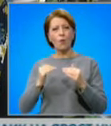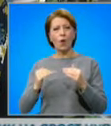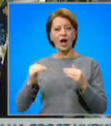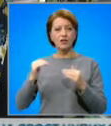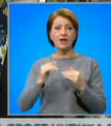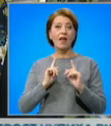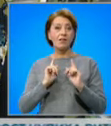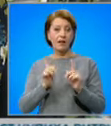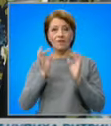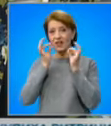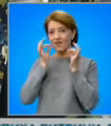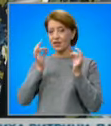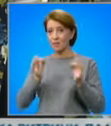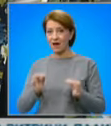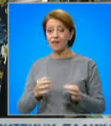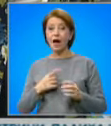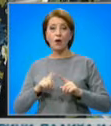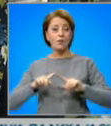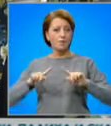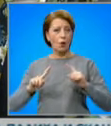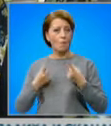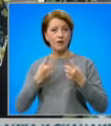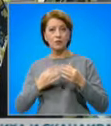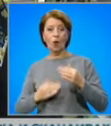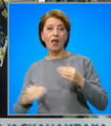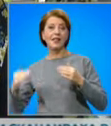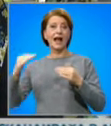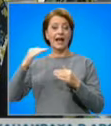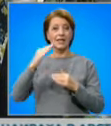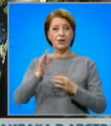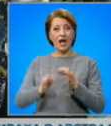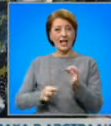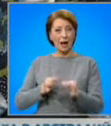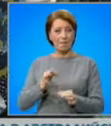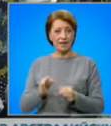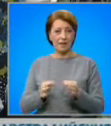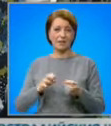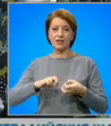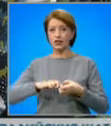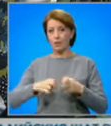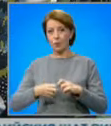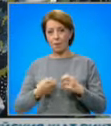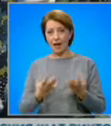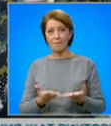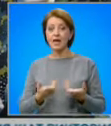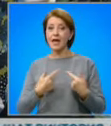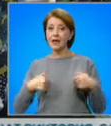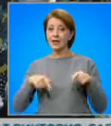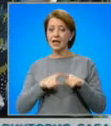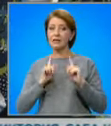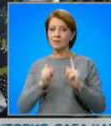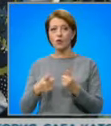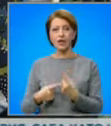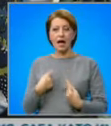внимаваме, ако има рязко нарастване на епидемичните проблеми, ние да можем да